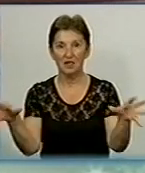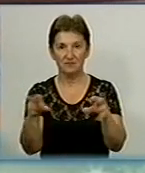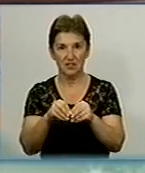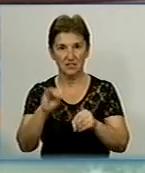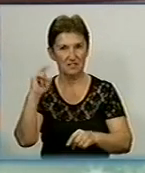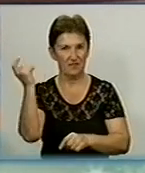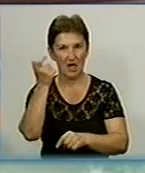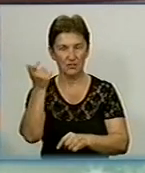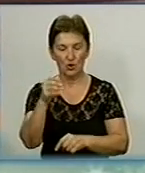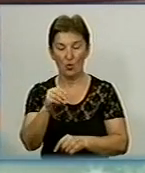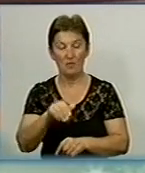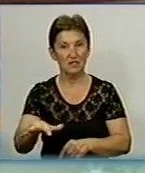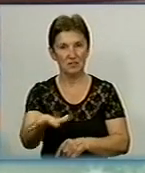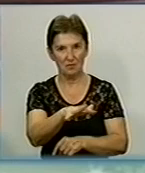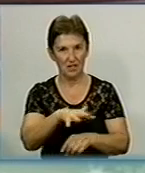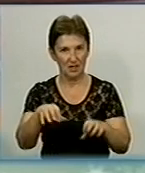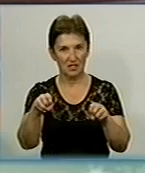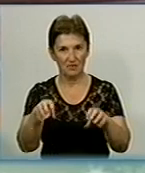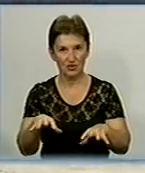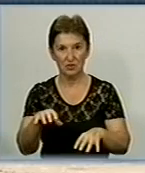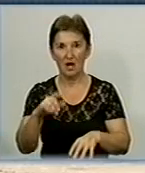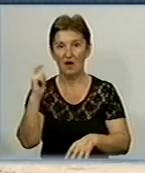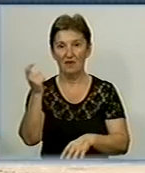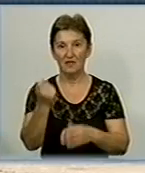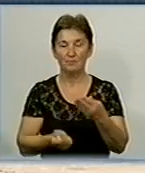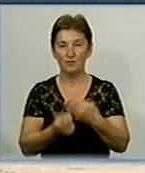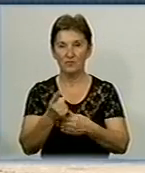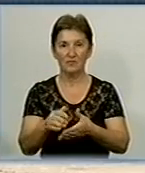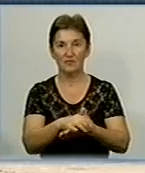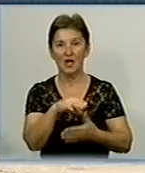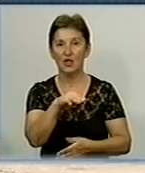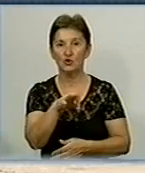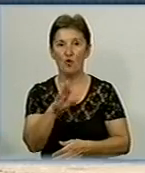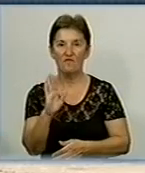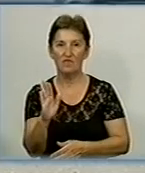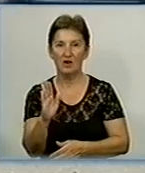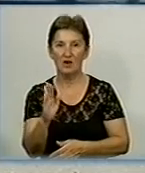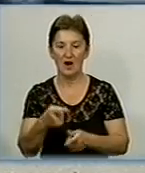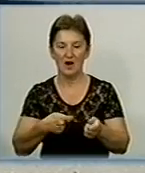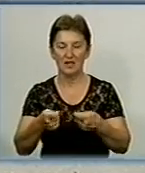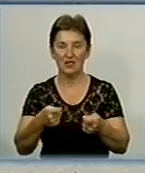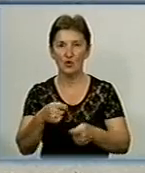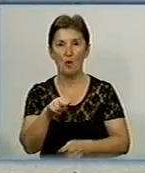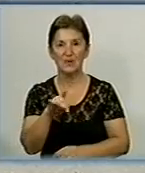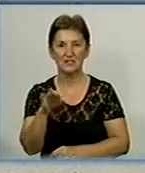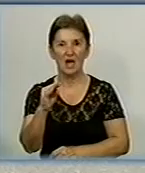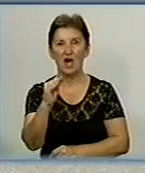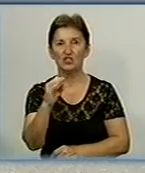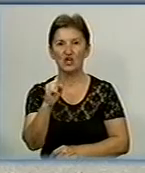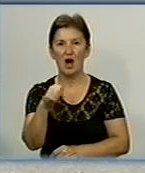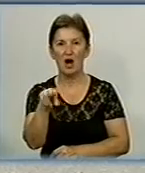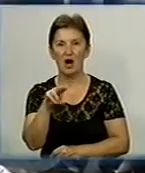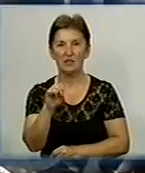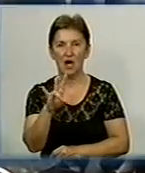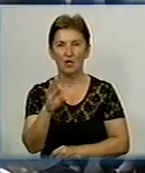землі для вирішення питання. Власником виявився директор товариства з обмеженою відповідальністю «Ринок Престиж» Михайло Жаданов. На